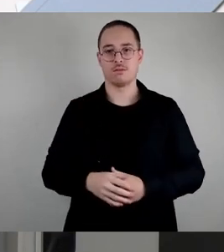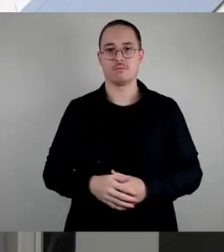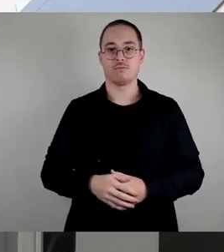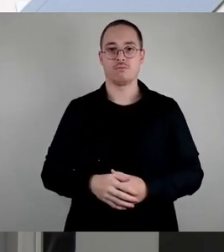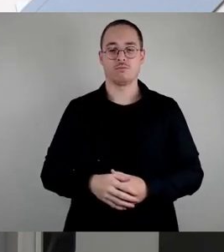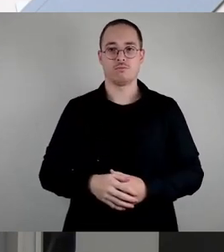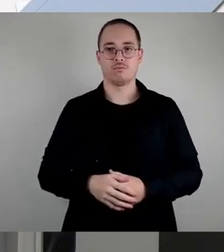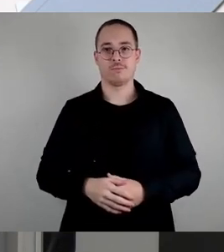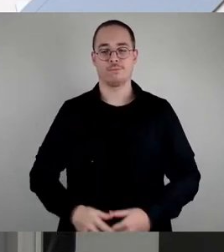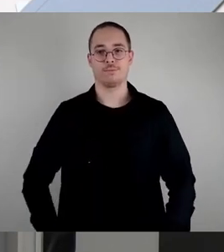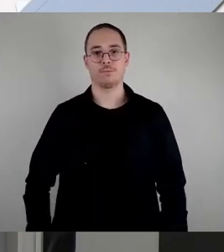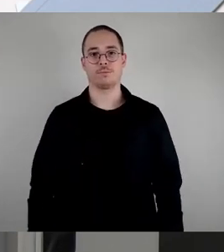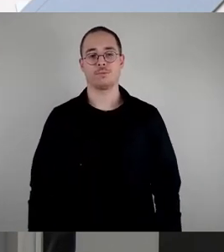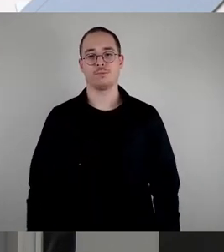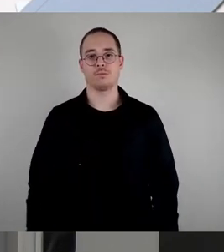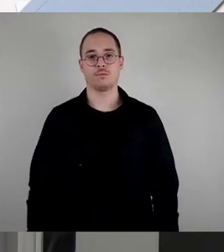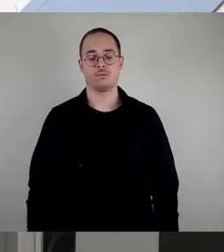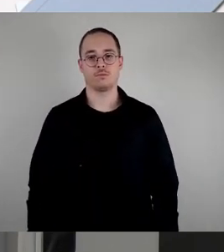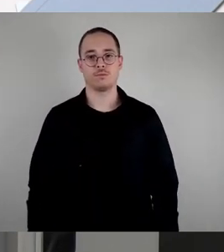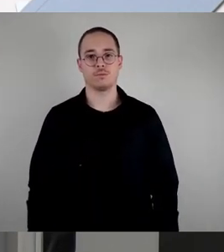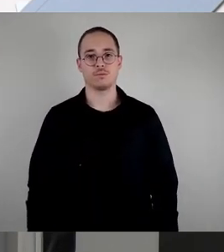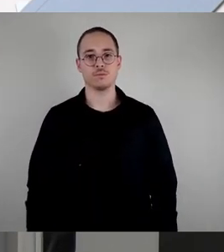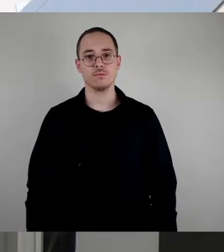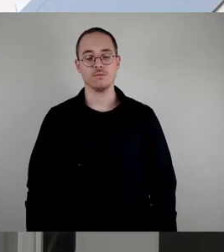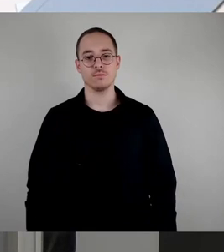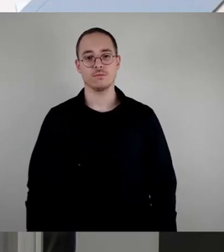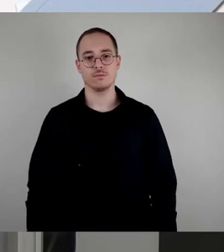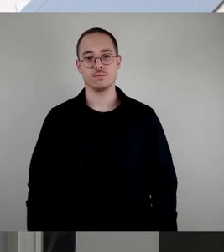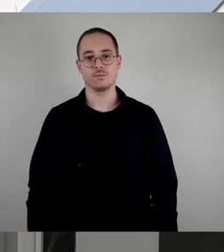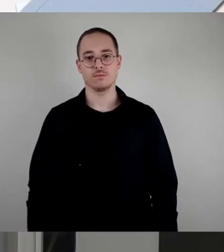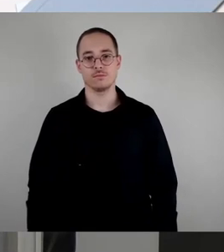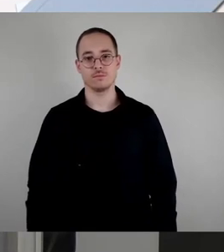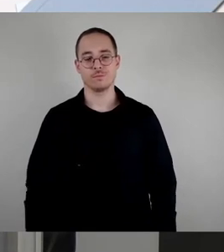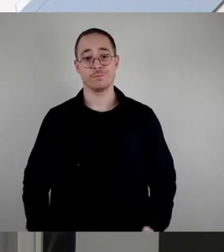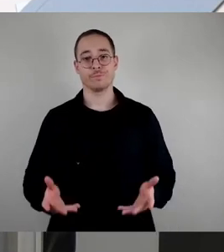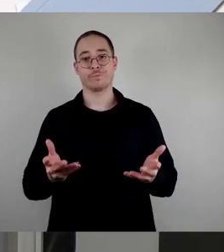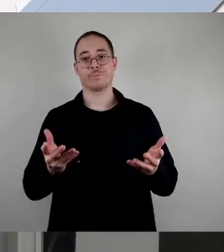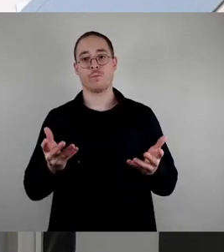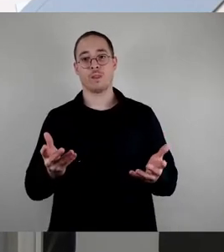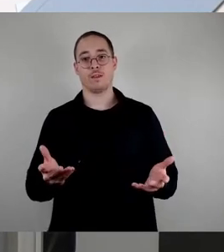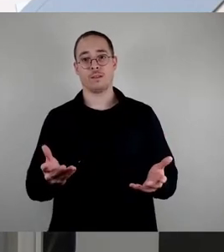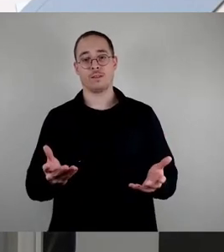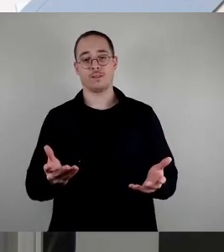wie meine Vorrednerin, die,